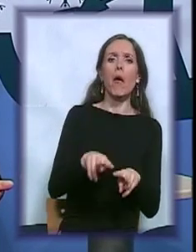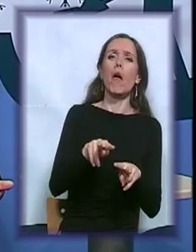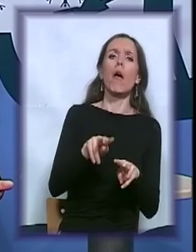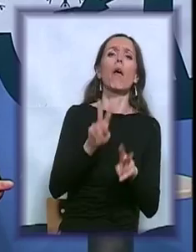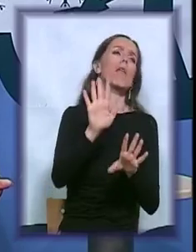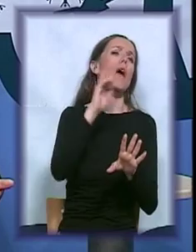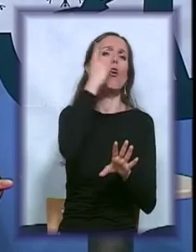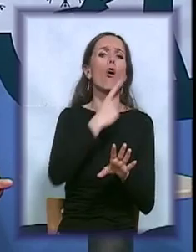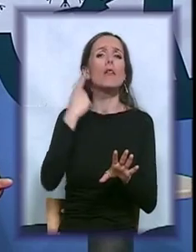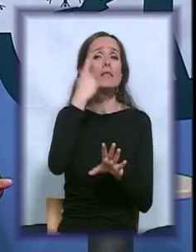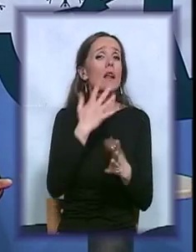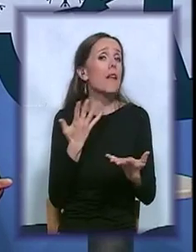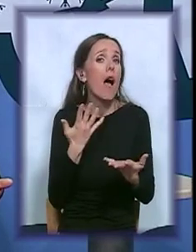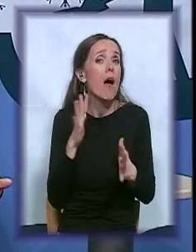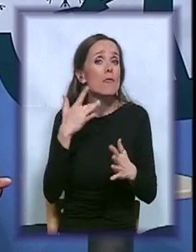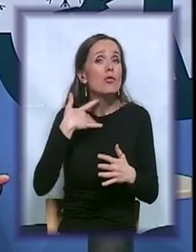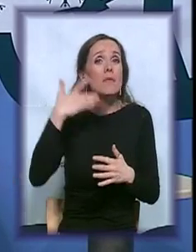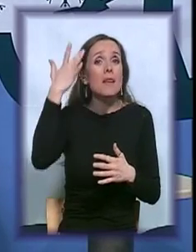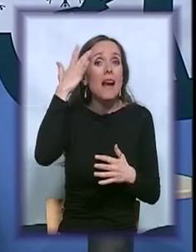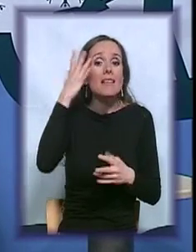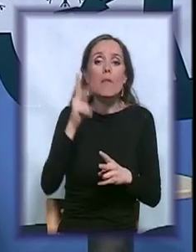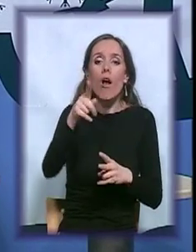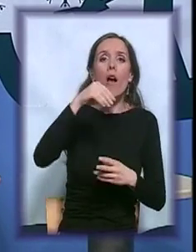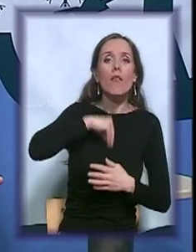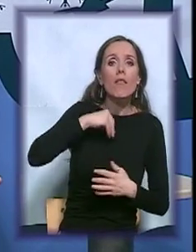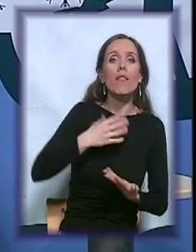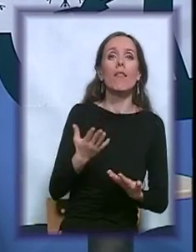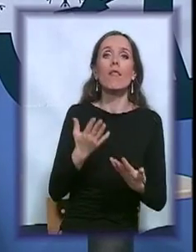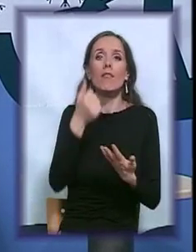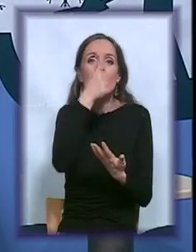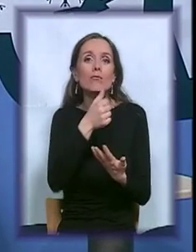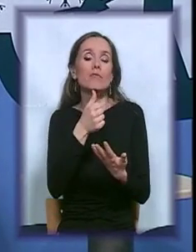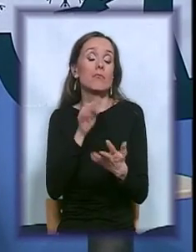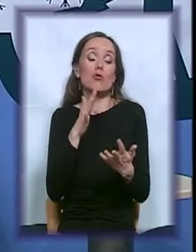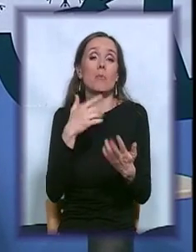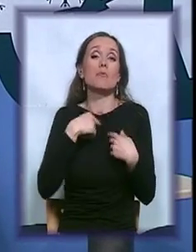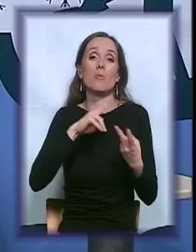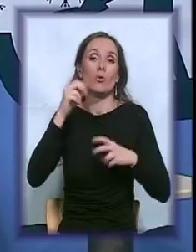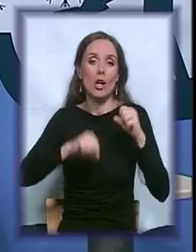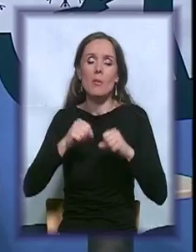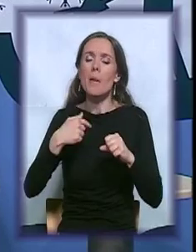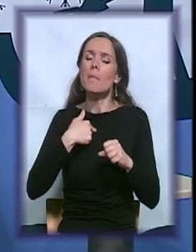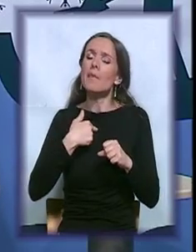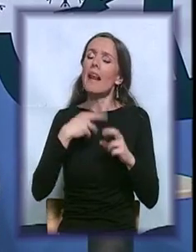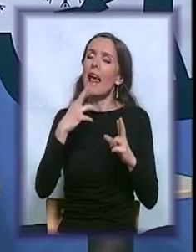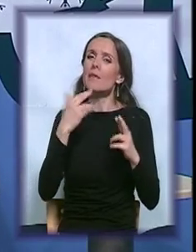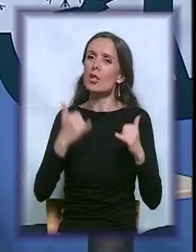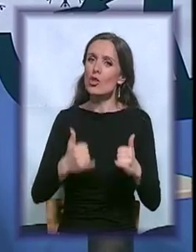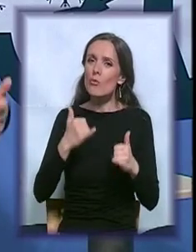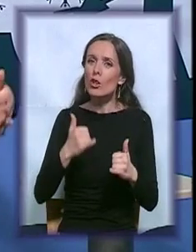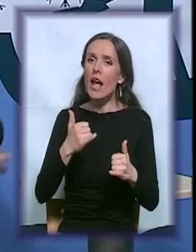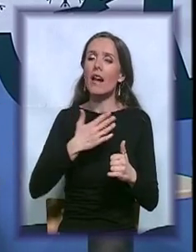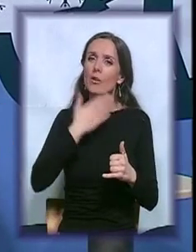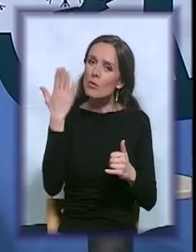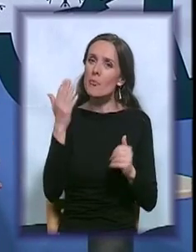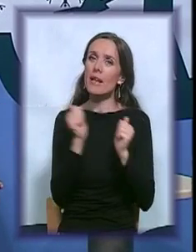pitati ili ne proceniti možda tog momenta stanje ili bilo što i doneti drugačije odluke. Nadam se da ćemo na vas uspjeti. A da zajedno, sada